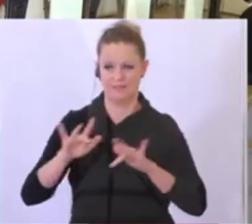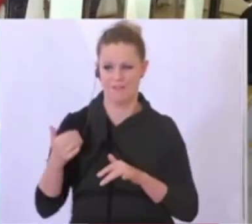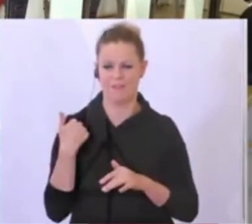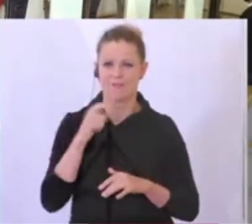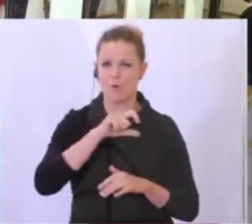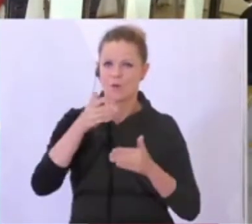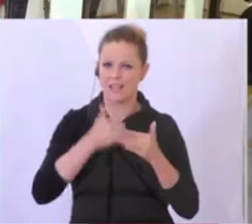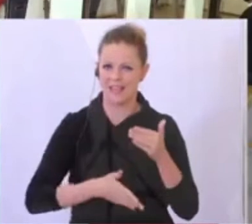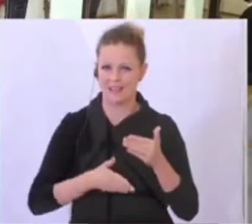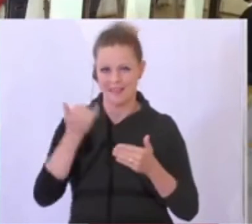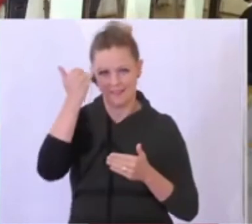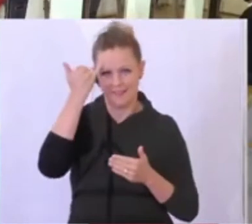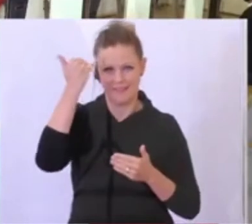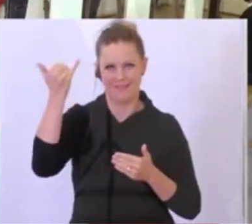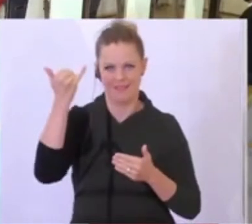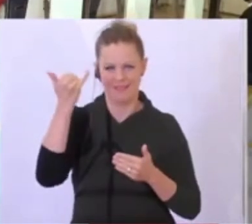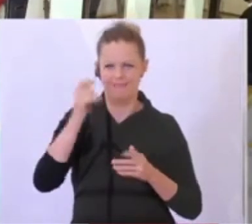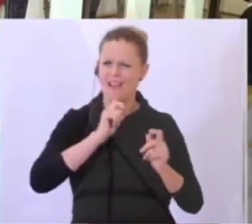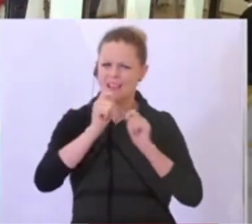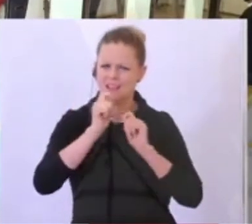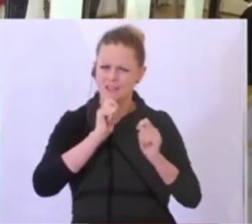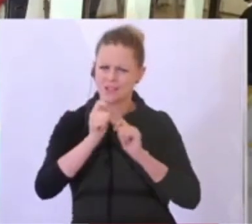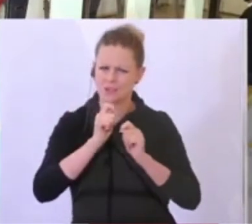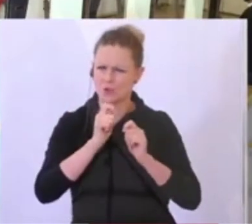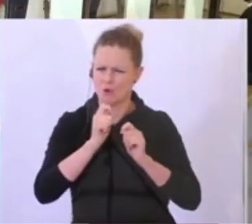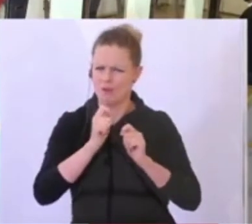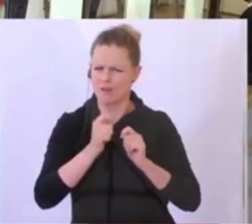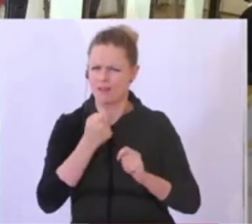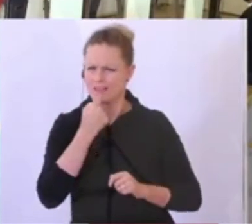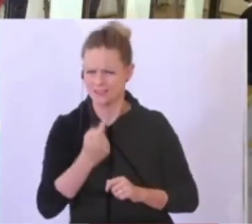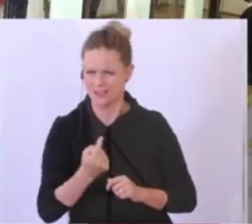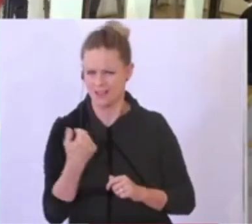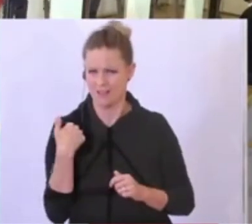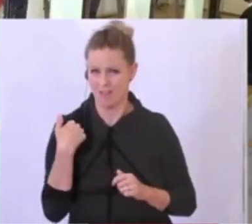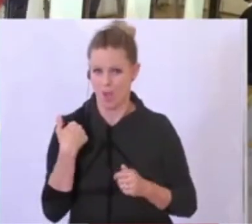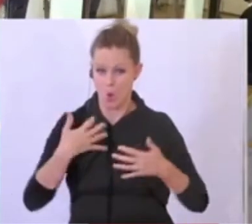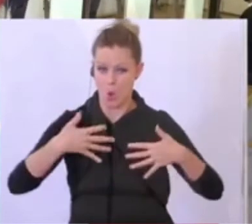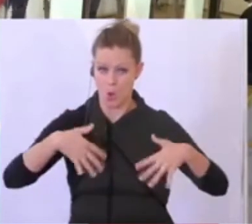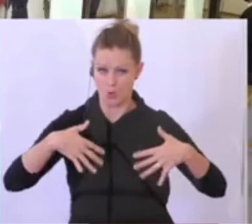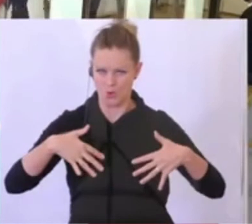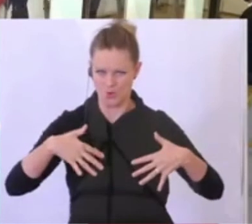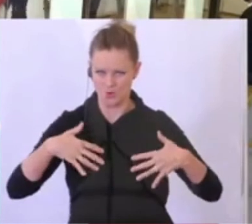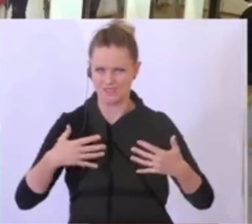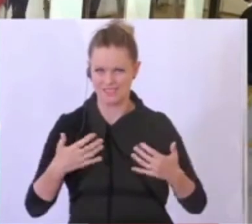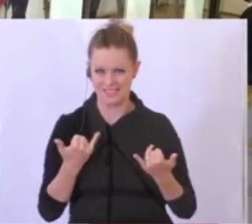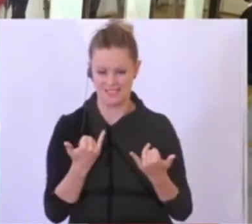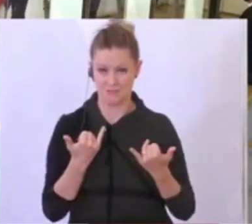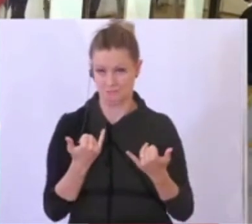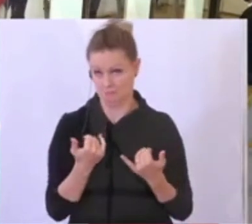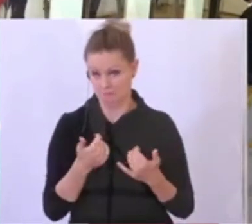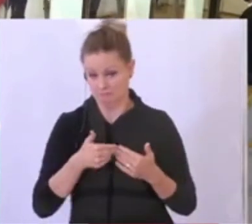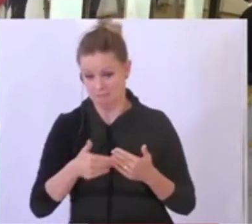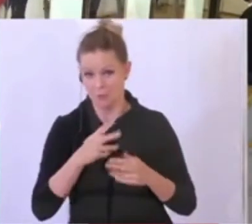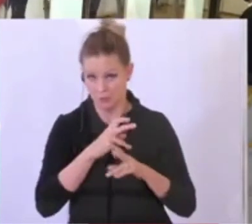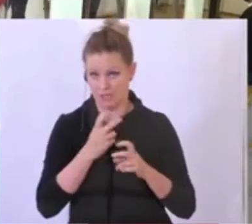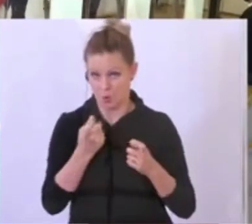Wochenende eine Idee in einem Interview ventiliert, dass man die Lockerungen, die es in Österreich ergeben wird, hoffentlich in